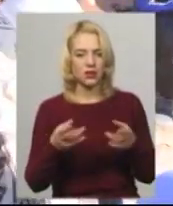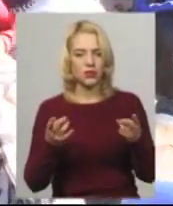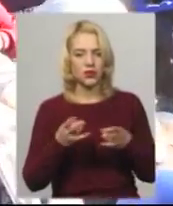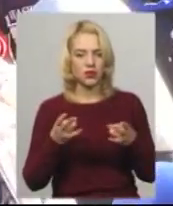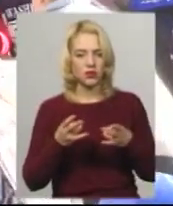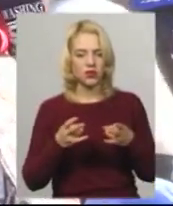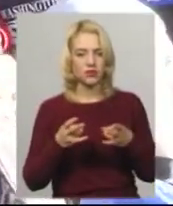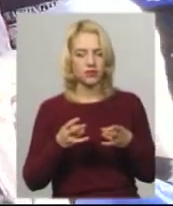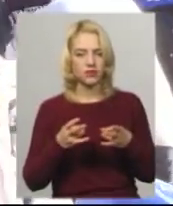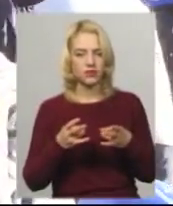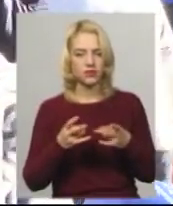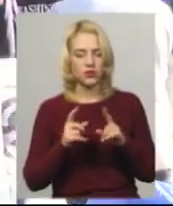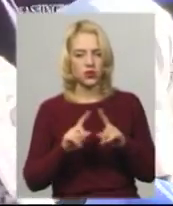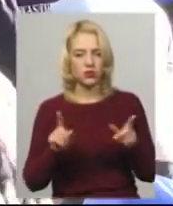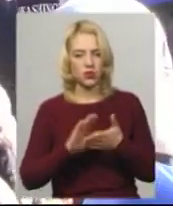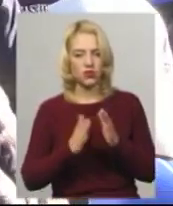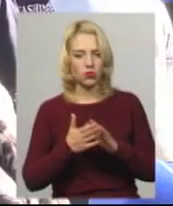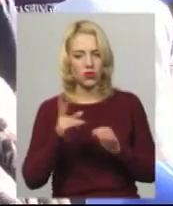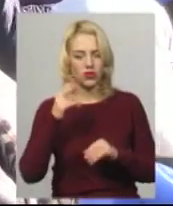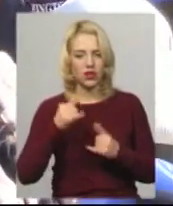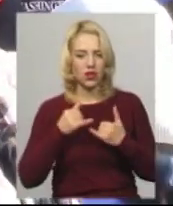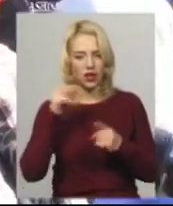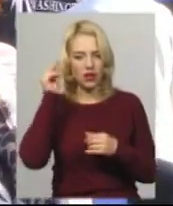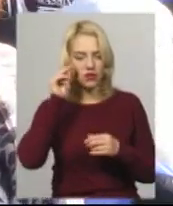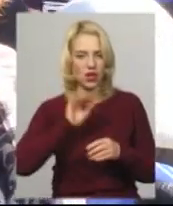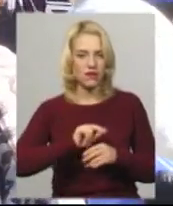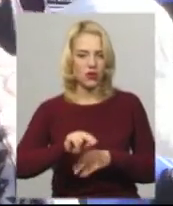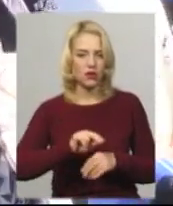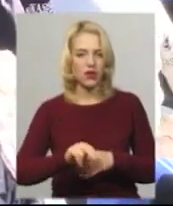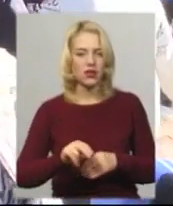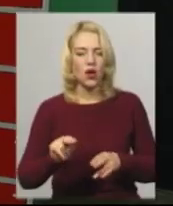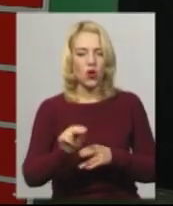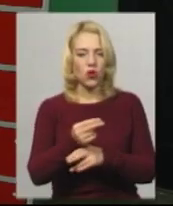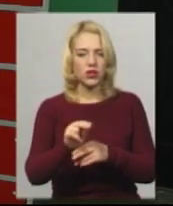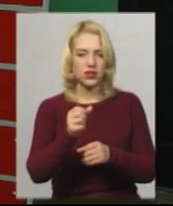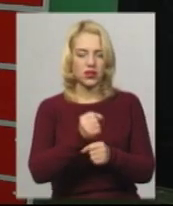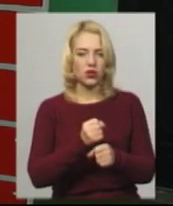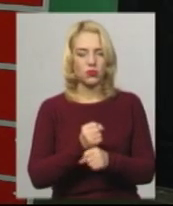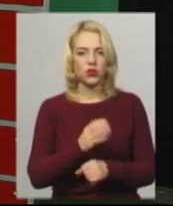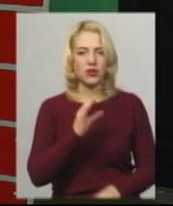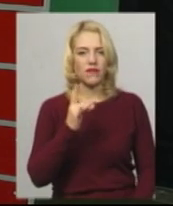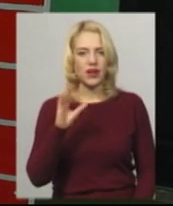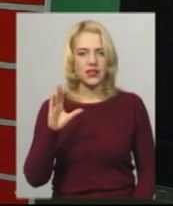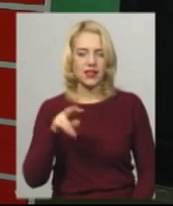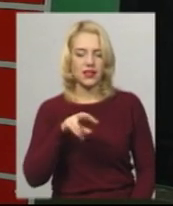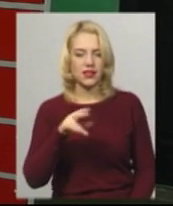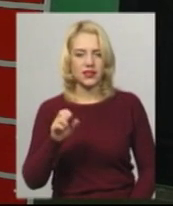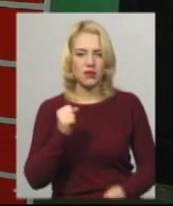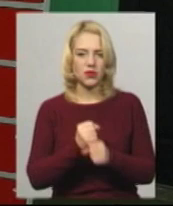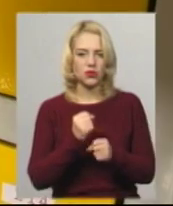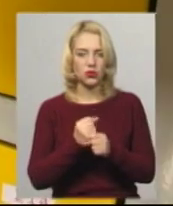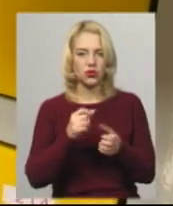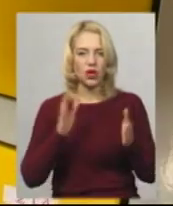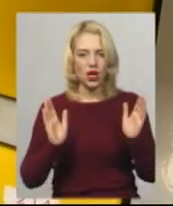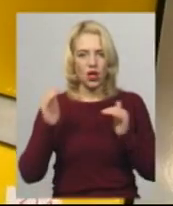потрібні особливі умови для навчання виховання, тобто корекційна робота. З вересня у ліцеї функціонують локери, тобто